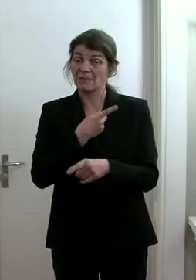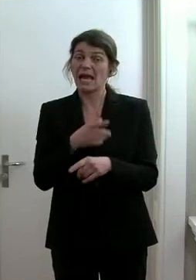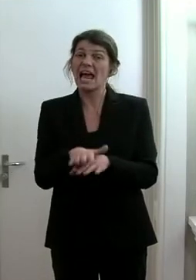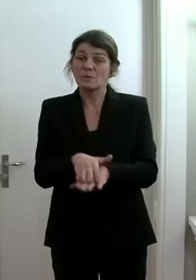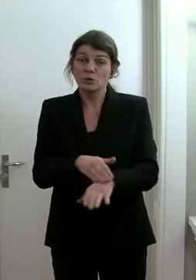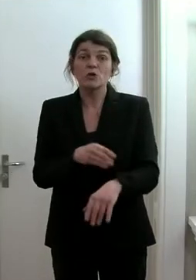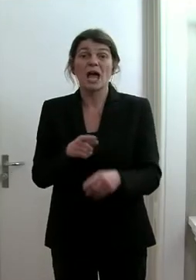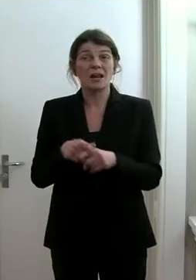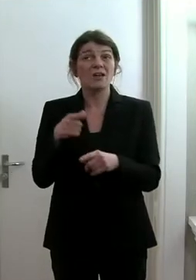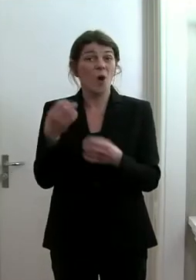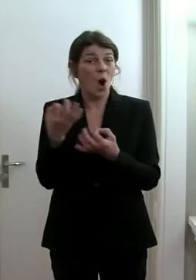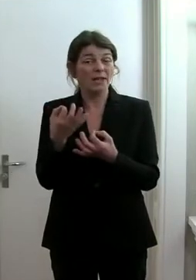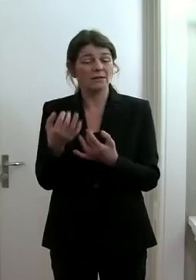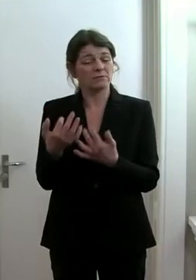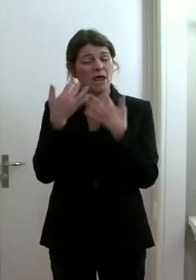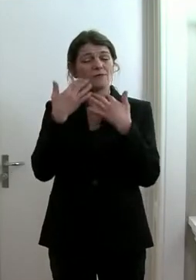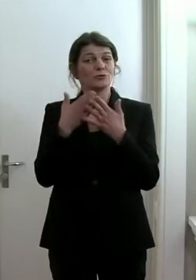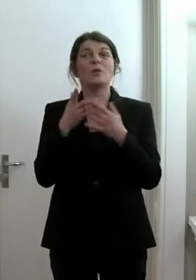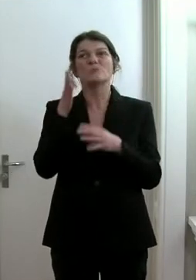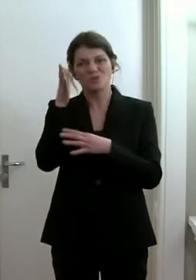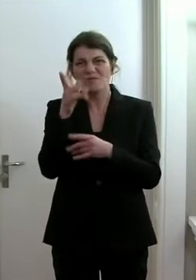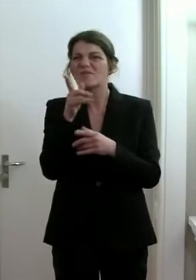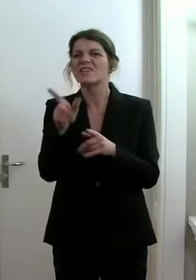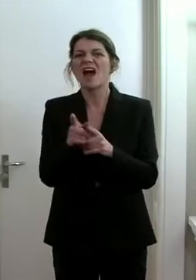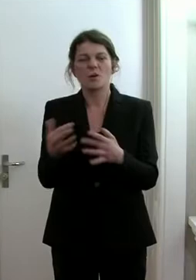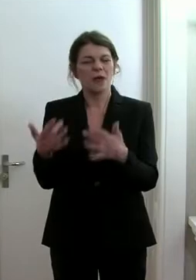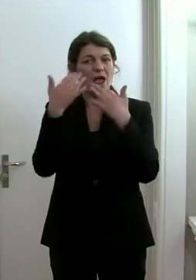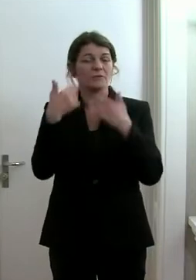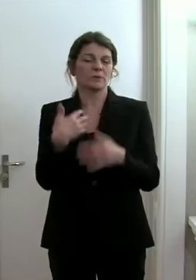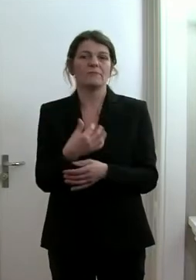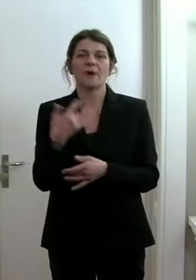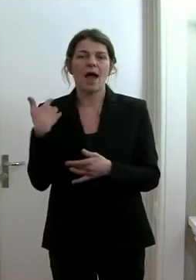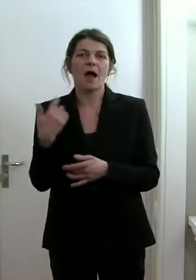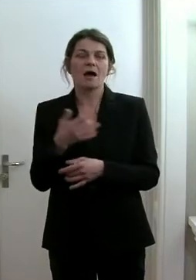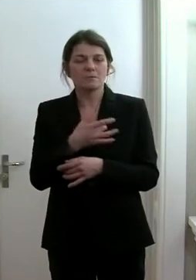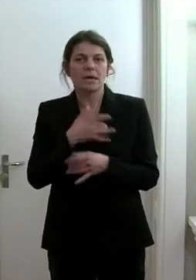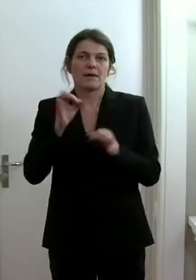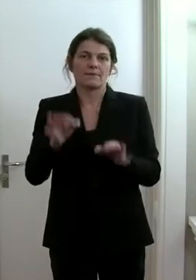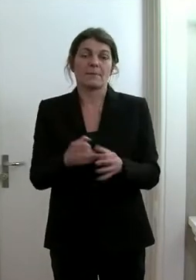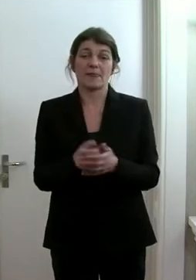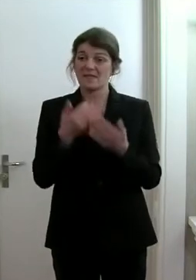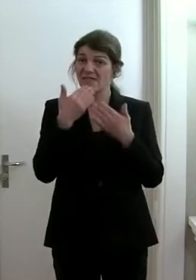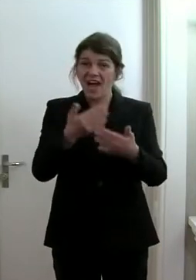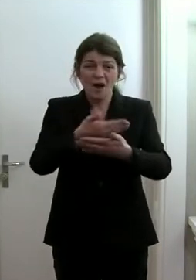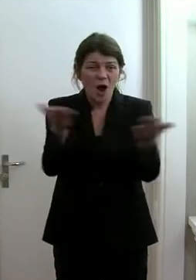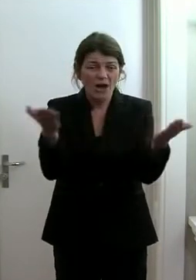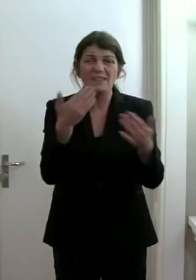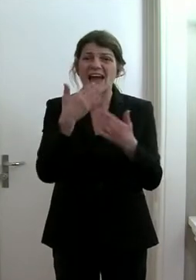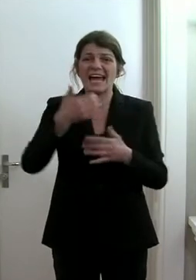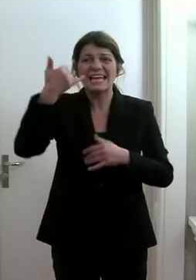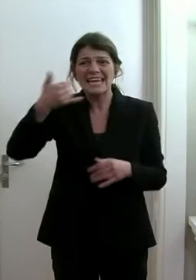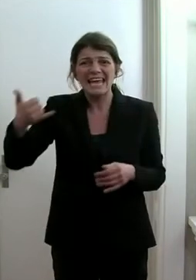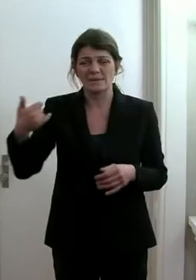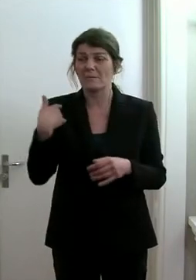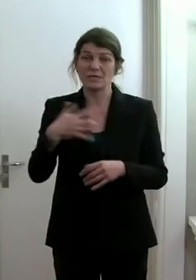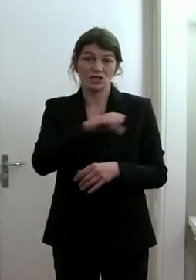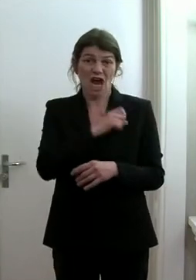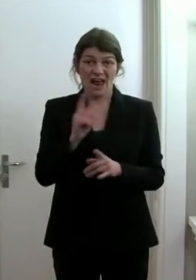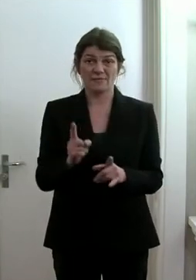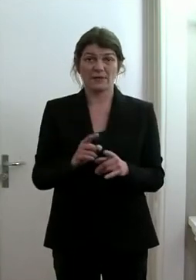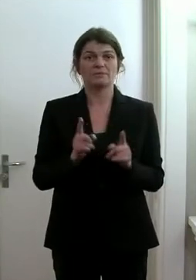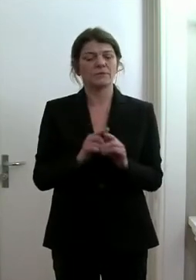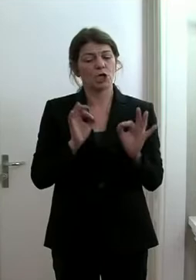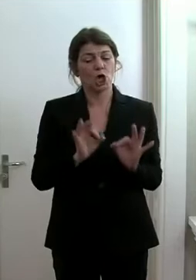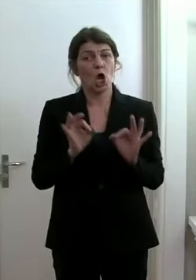aber auch in Zukunft prägen wird. Wir haben es dank euch, dank jedem, damals geschafft, in